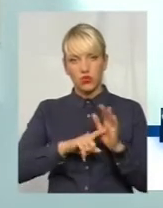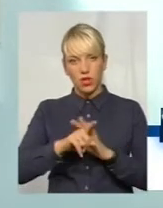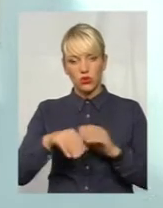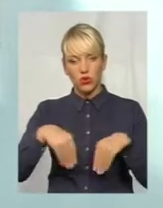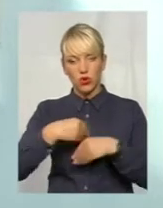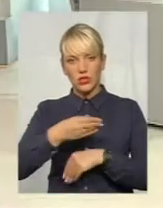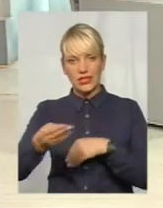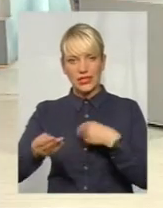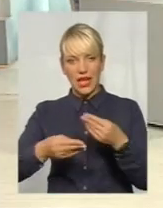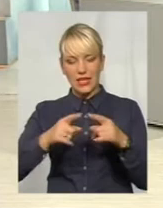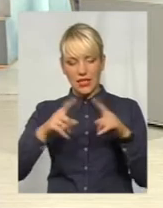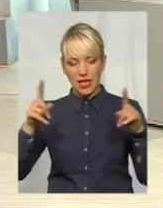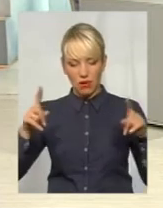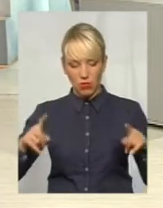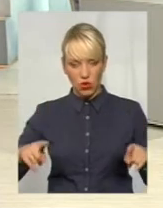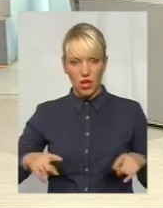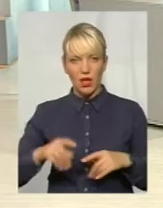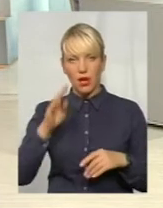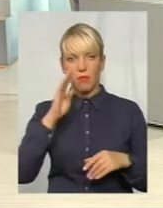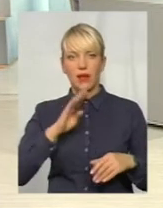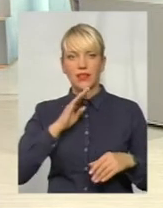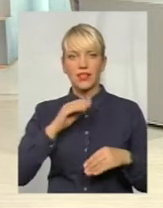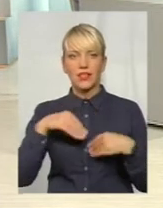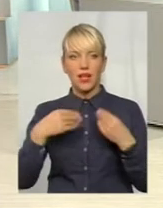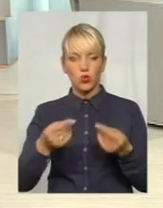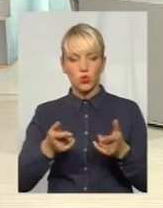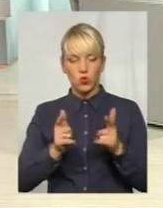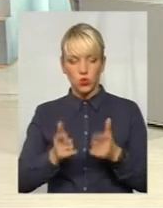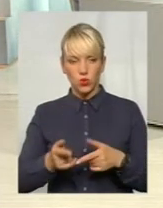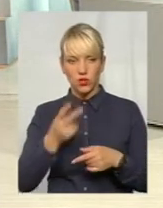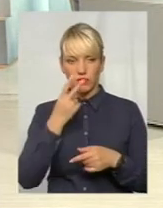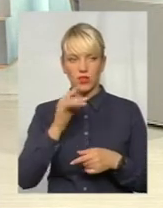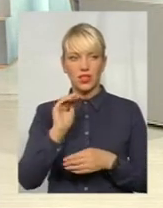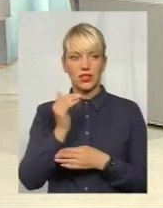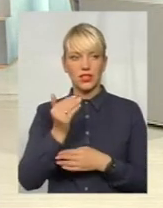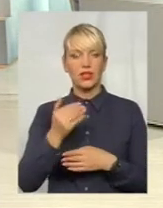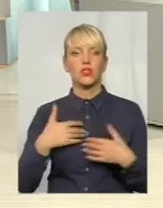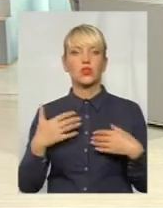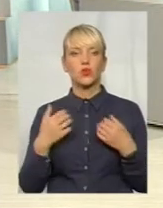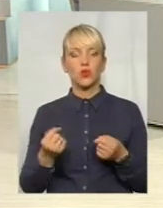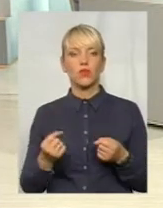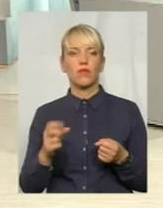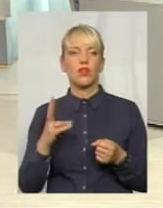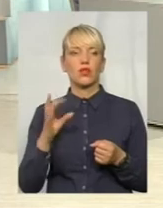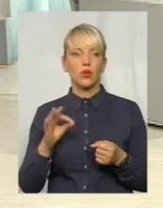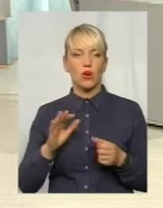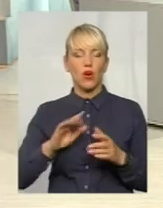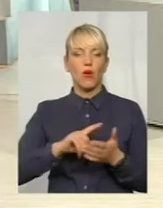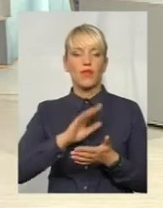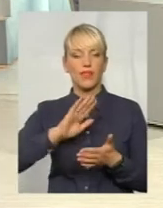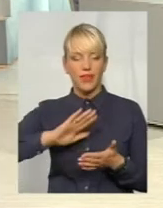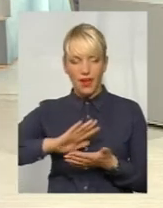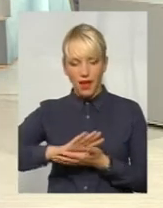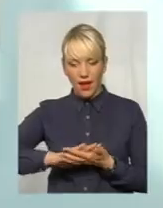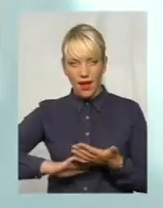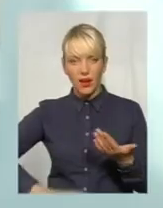Це зрозуміло. Батьки дають згоду, бо вони дивляться, них дитина здорова. Але, насправді, дитину ж може бути зараз, як і запальний процес.